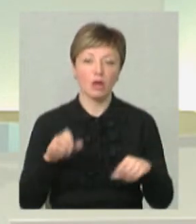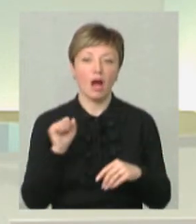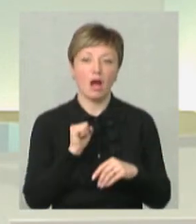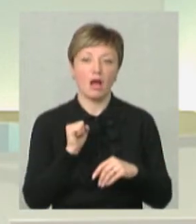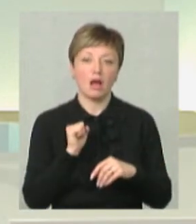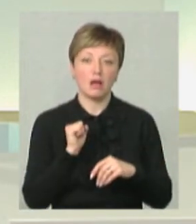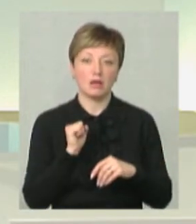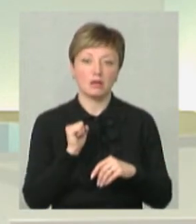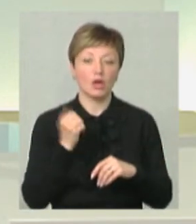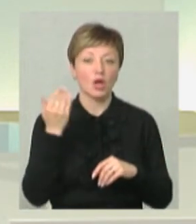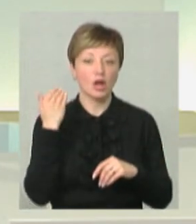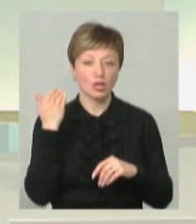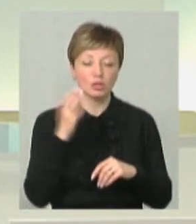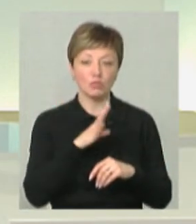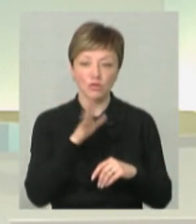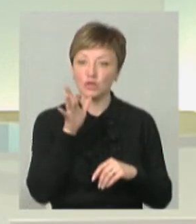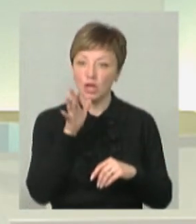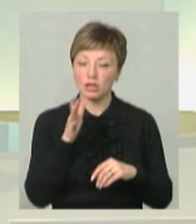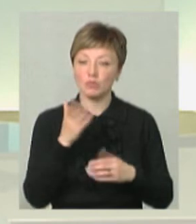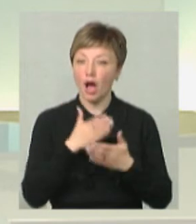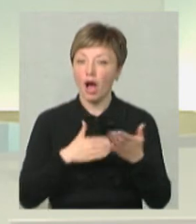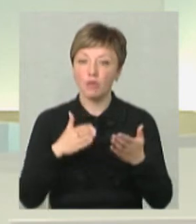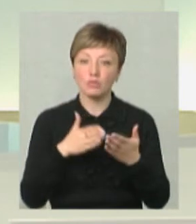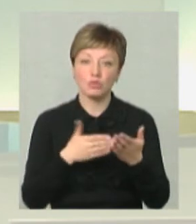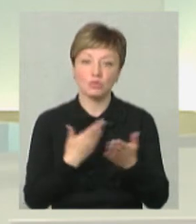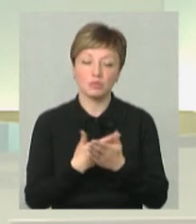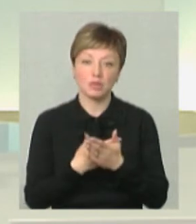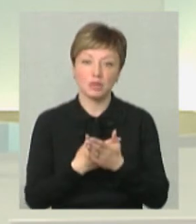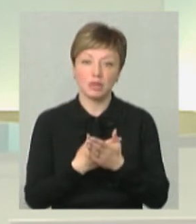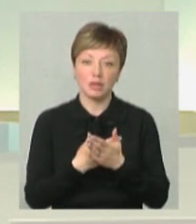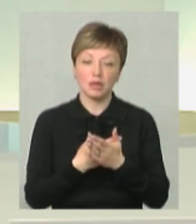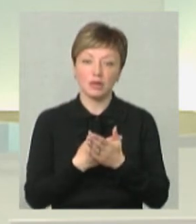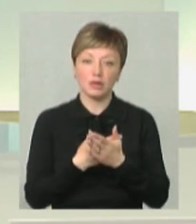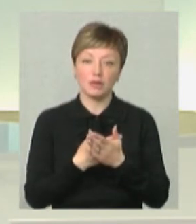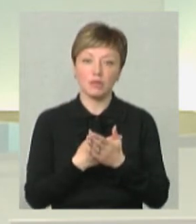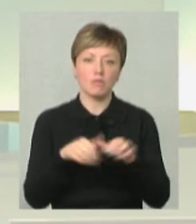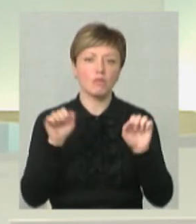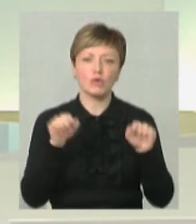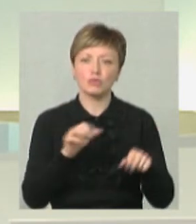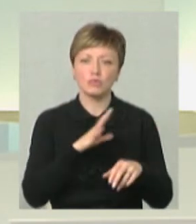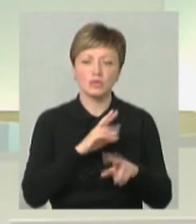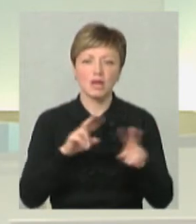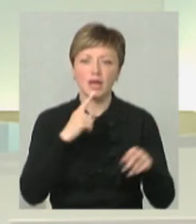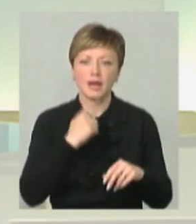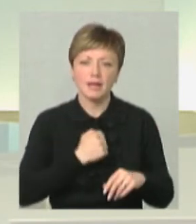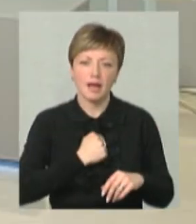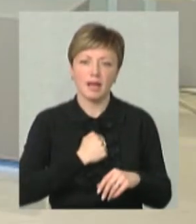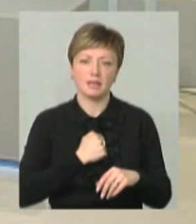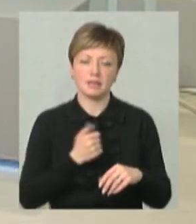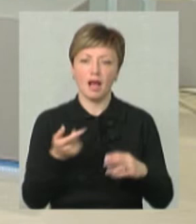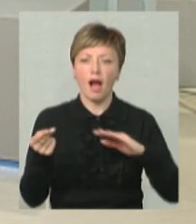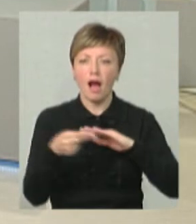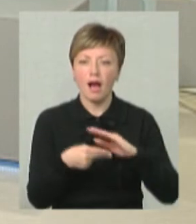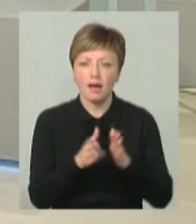раніше був час, коли це було абсолютно, там, розказують бойовий, він може бути такий, як радянський, чисто якась